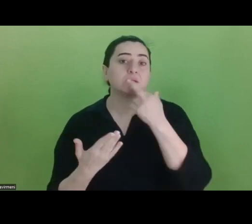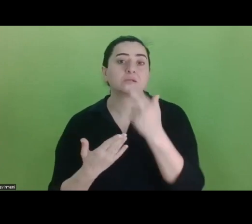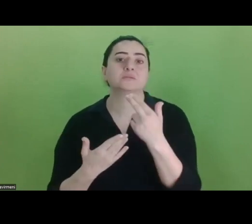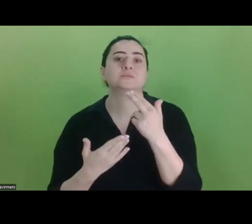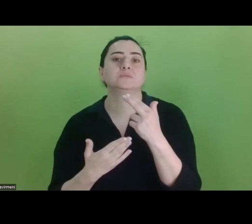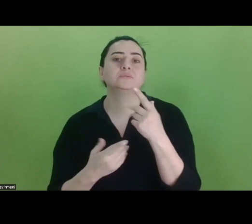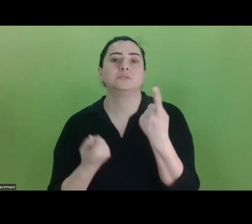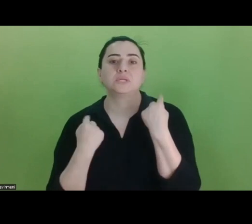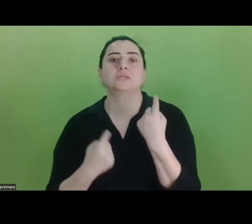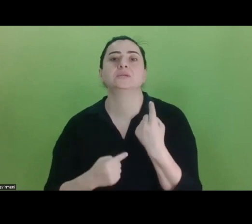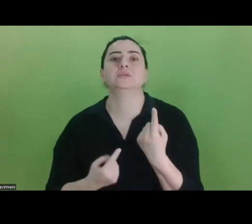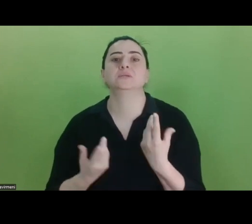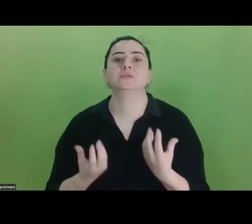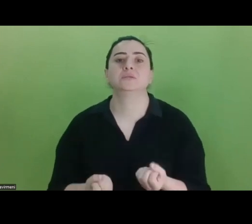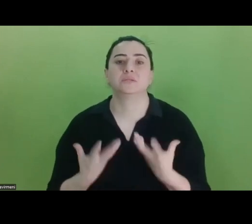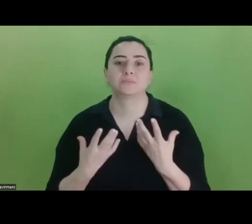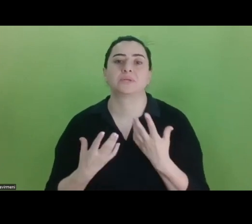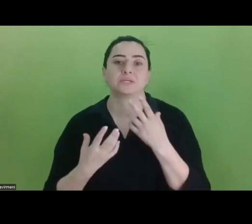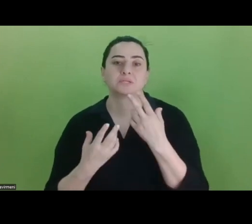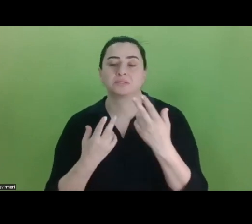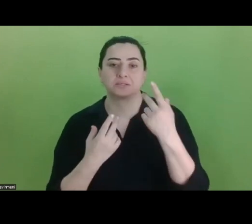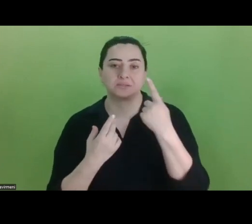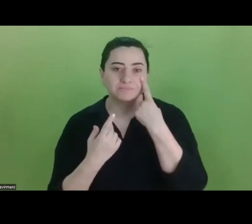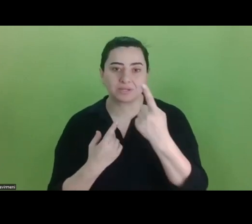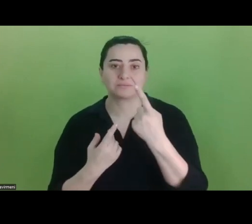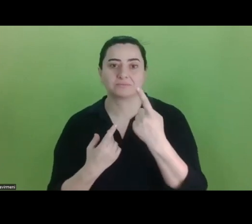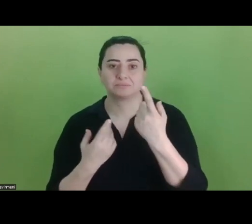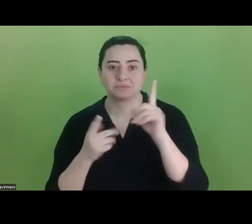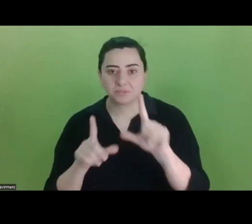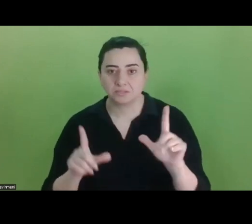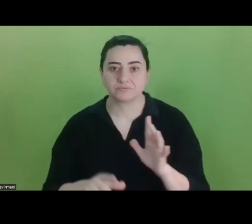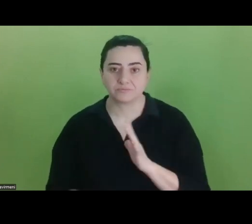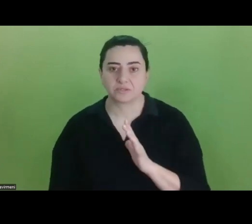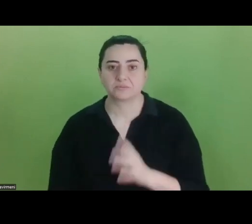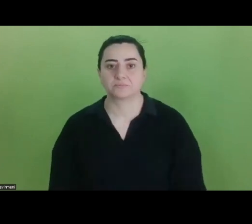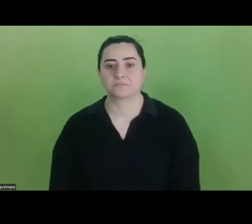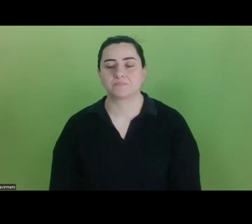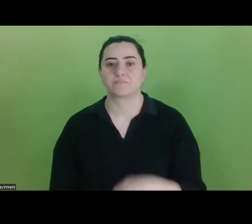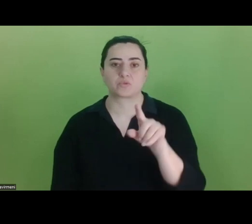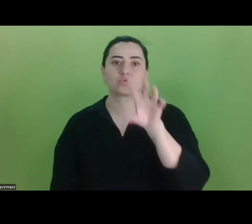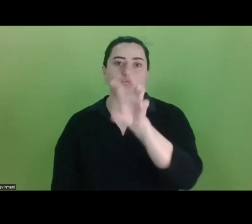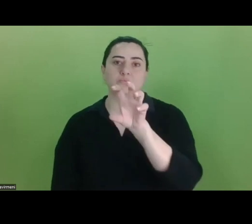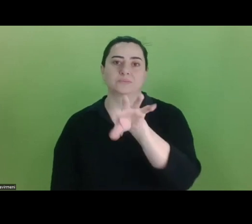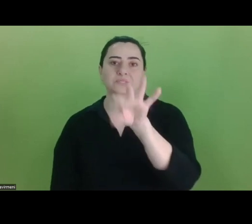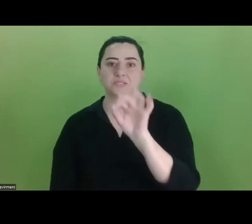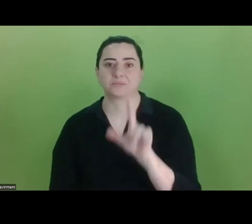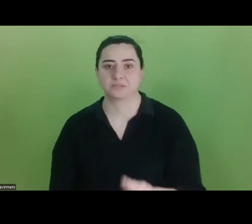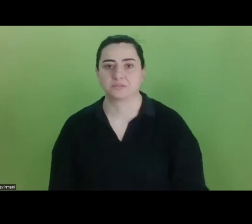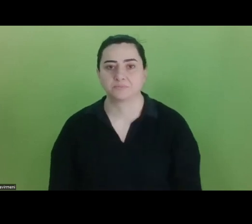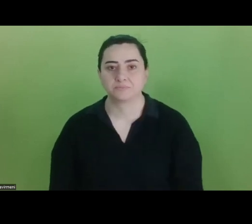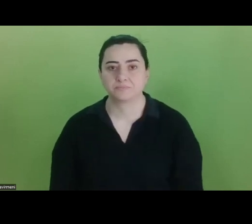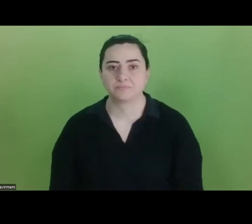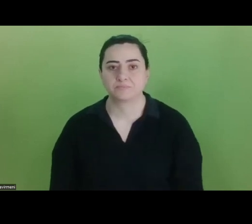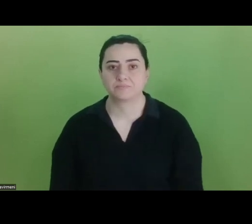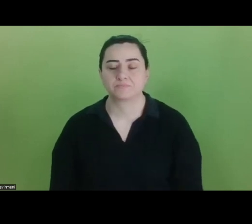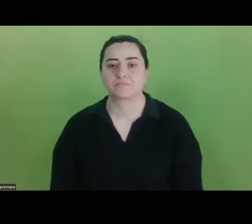sahiplerini etkilemeye ihtiyacımız var diye bir söz konusuysa bu kategoriyi seçmeniz gerekiyor. Ya da